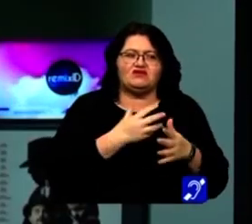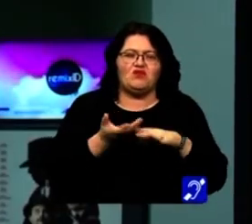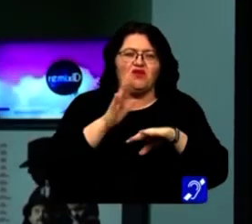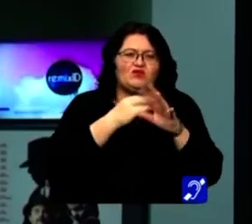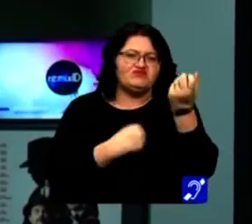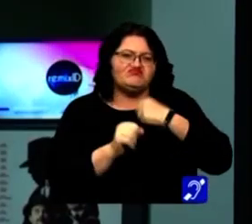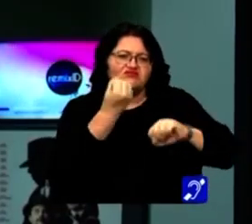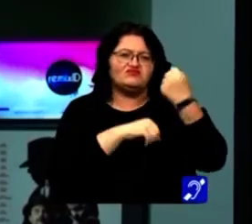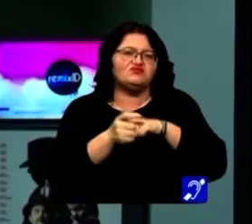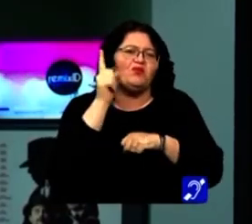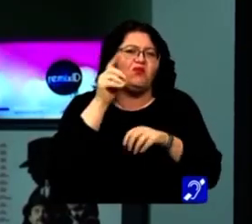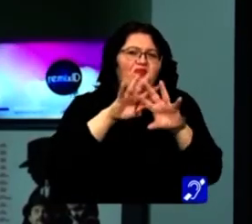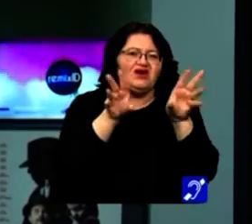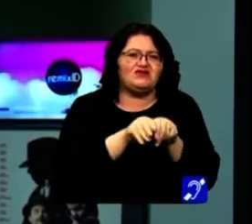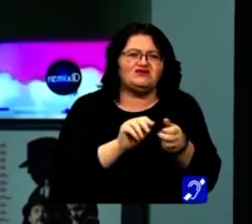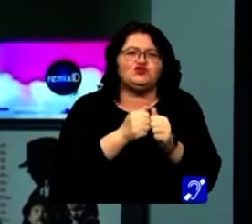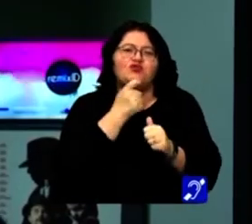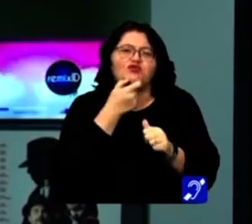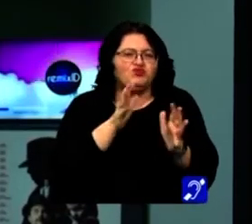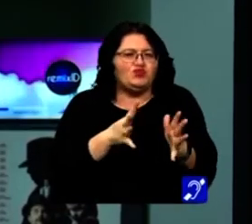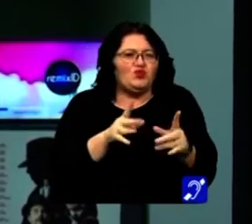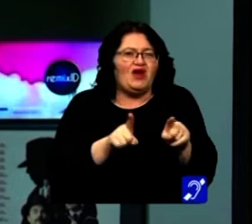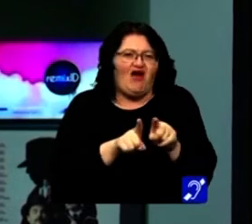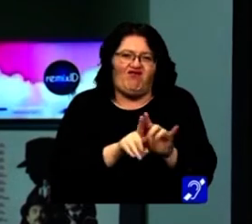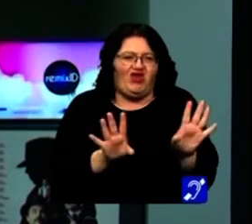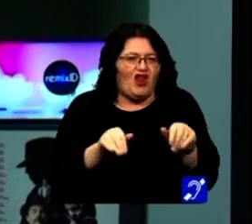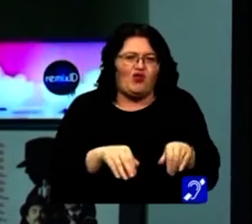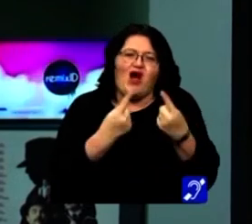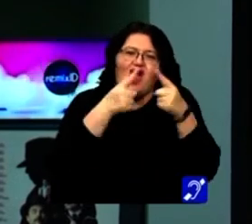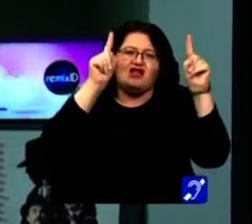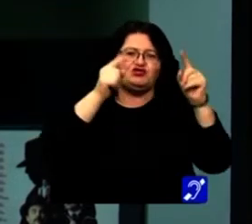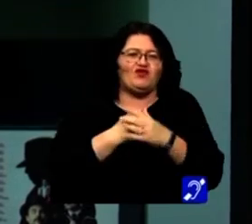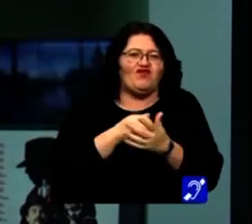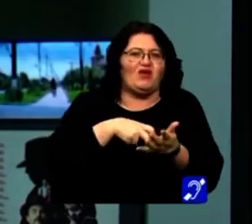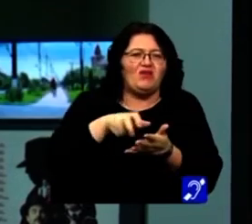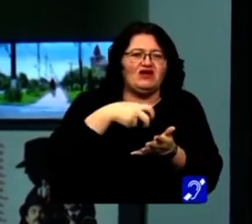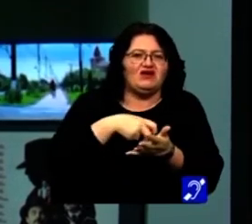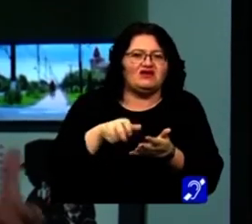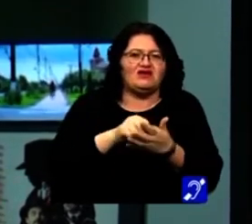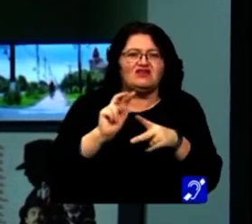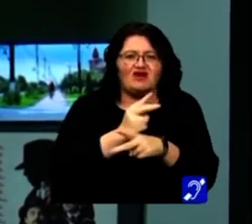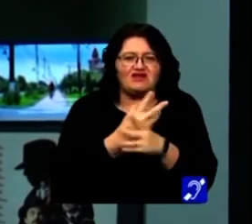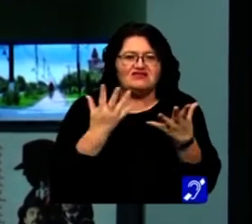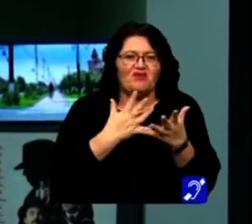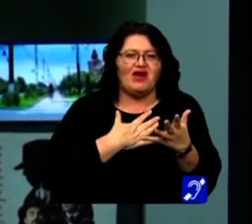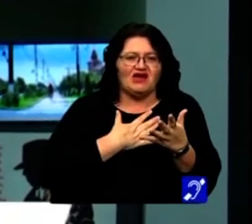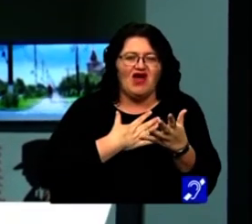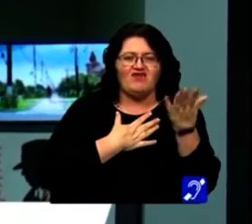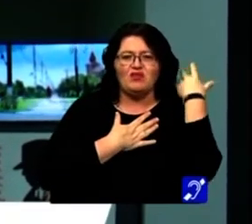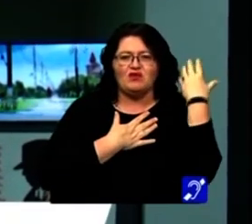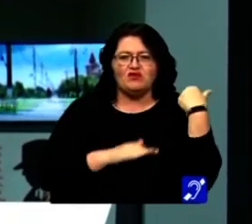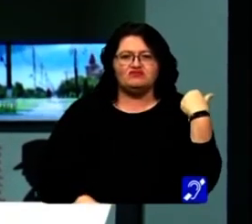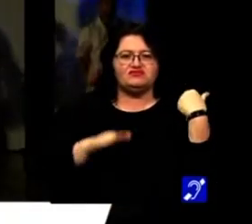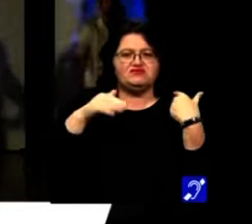decât erau părinții noștri sau bunicii noștri. Și atunci, mergând dintr-o parte în alta, tradițiile pe care le aveau de când erau